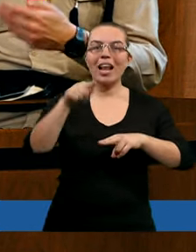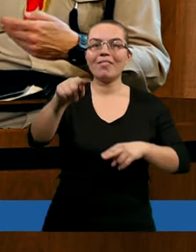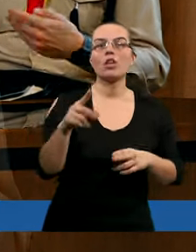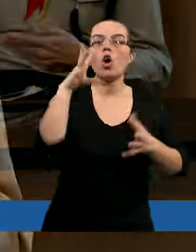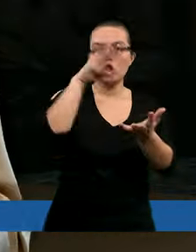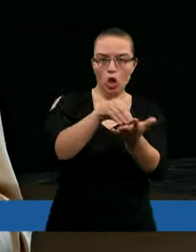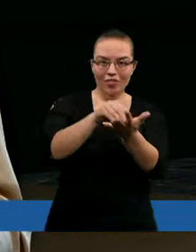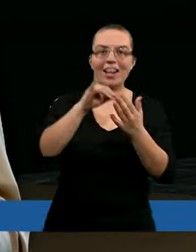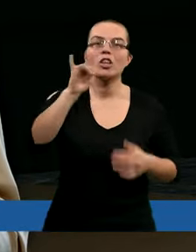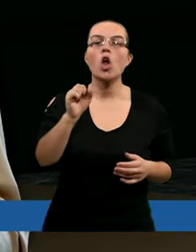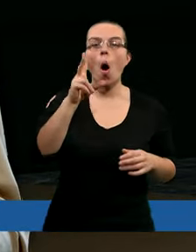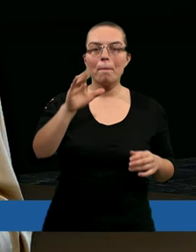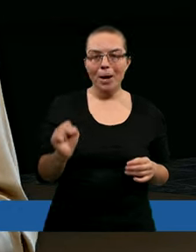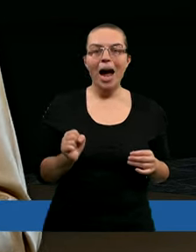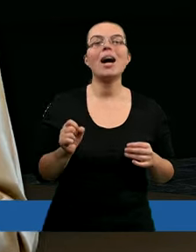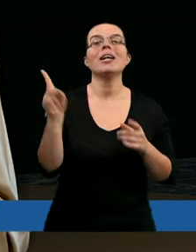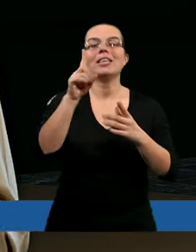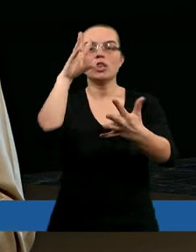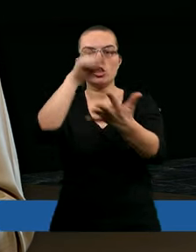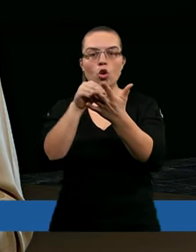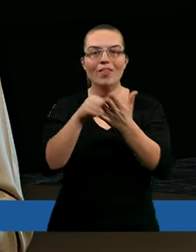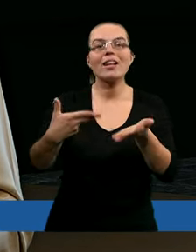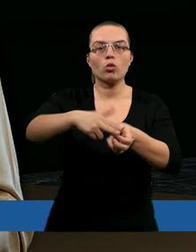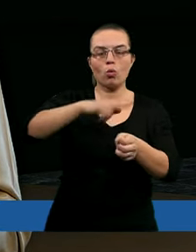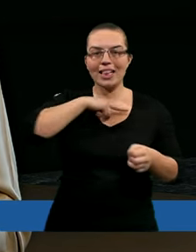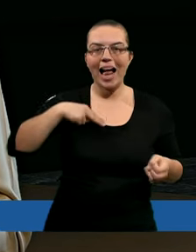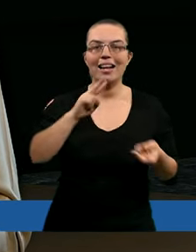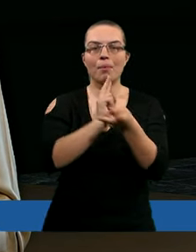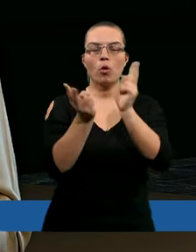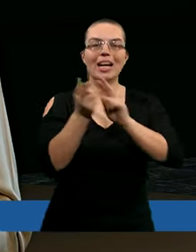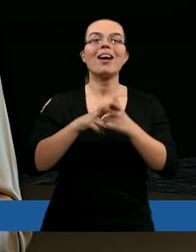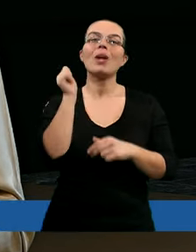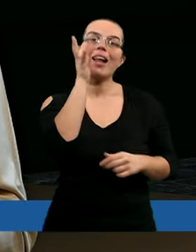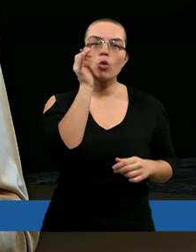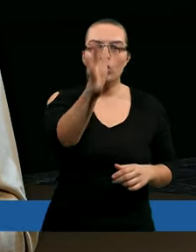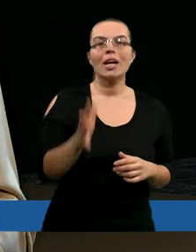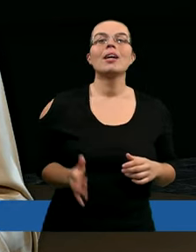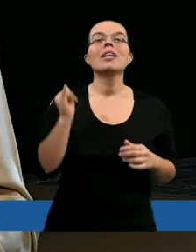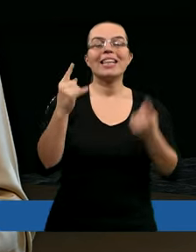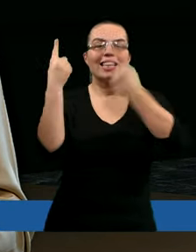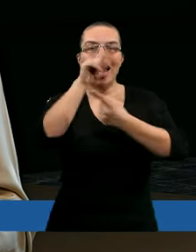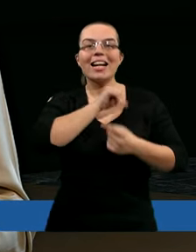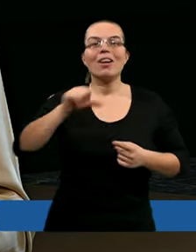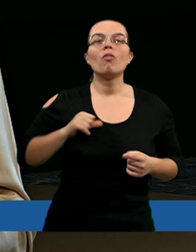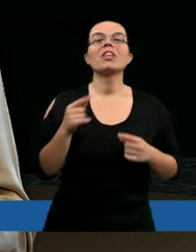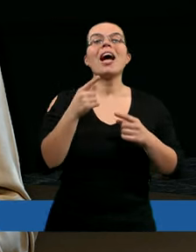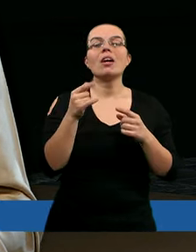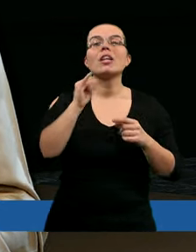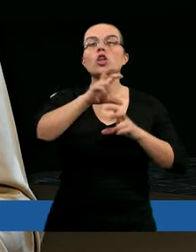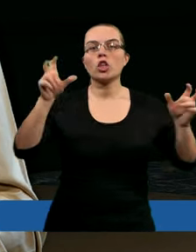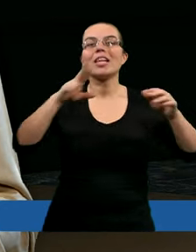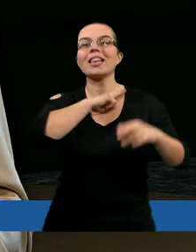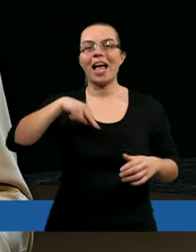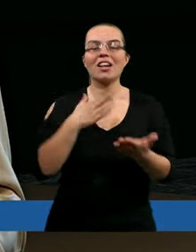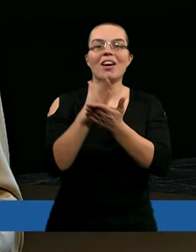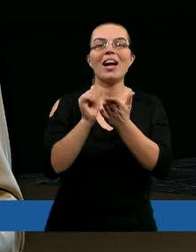Zestawmy doświadczenia Chjoba z doświadczeniami, które nas spotykają codziennie i zastanówmy się, czy